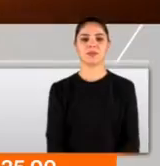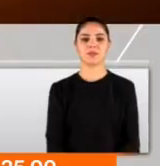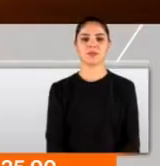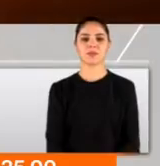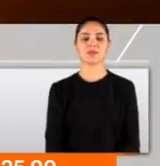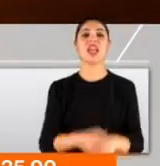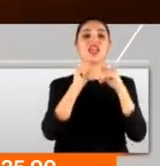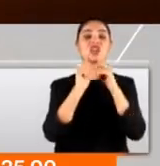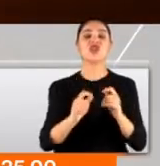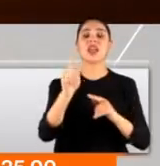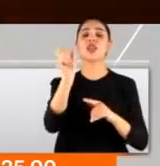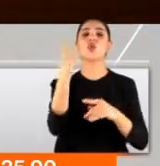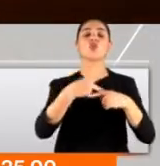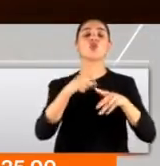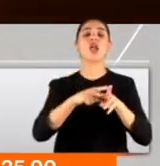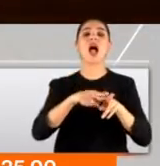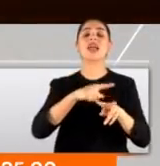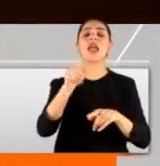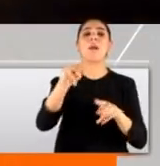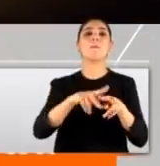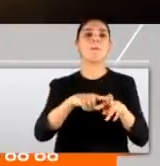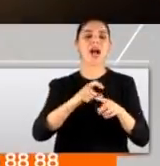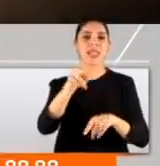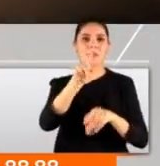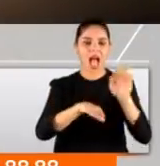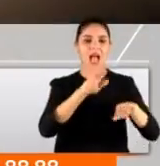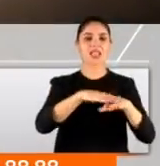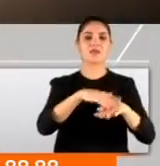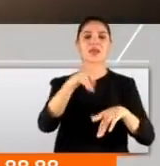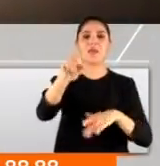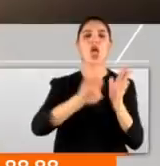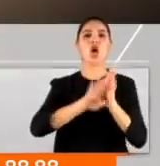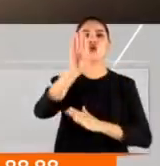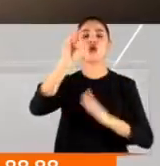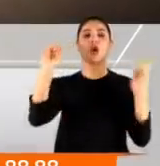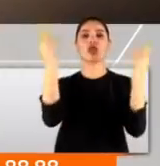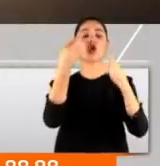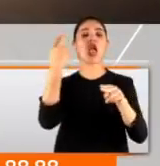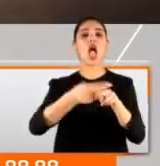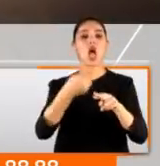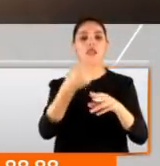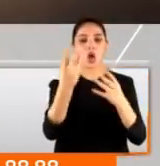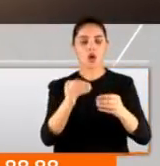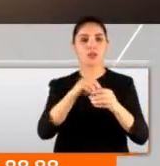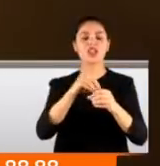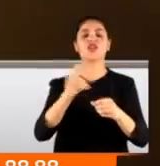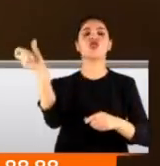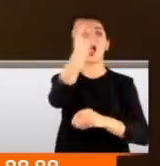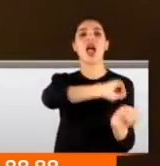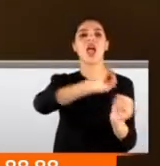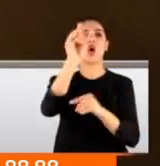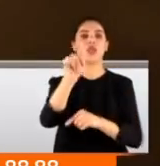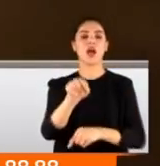Çin, uzay madenciliğinde yeni bir adım attı. Chang-5 roketini dünyaya örnek getirmesi için Ay'a gönderdi.